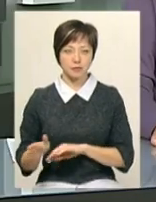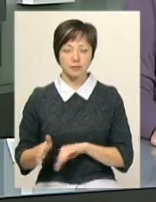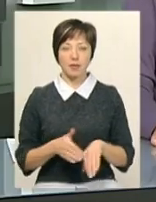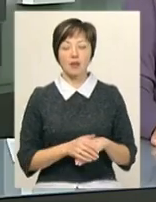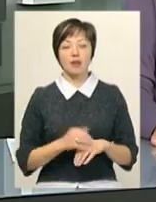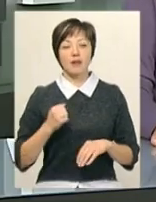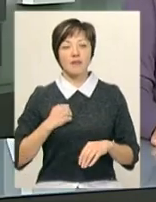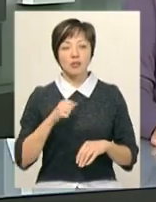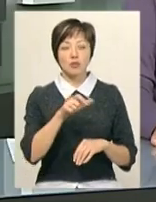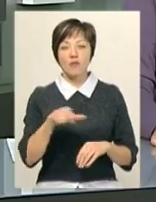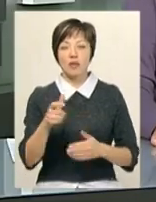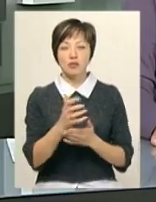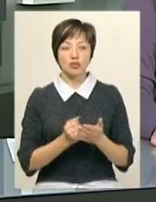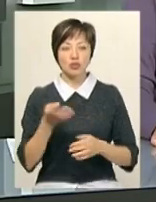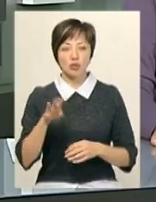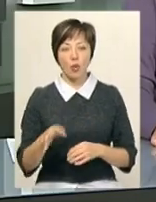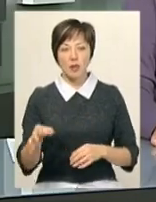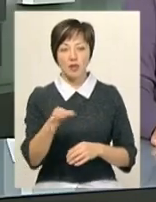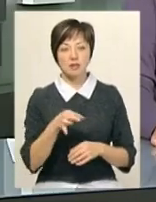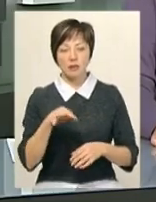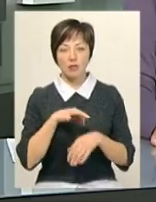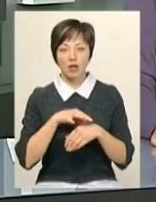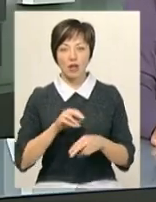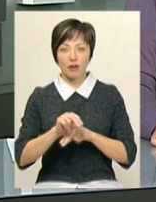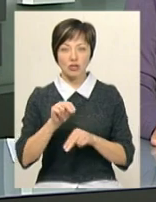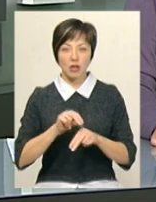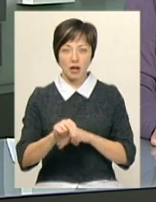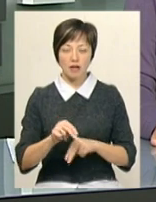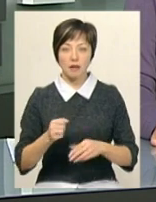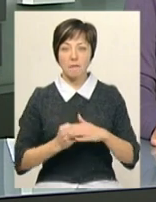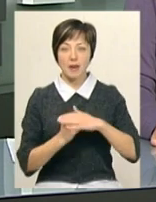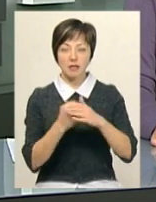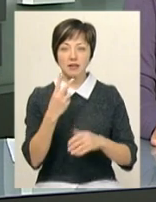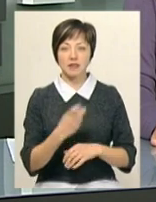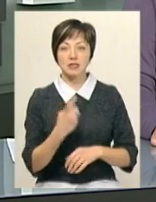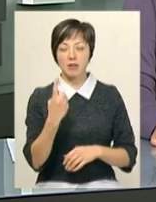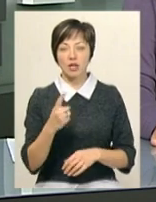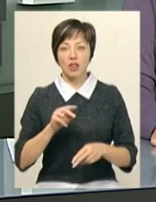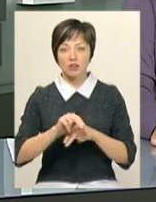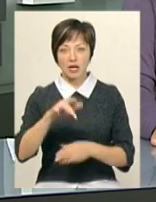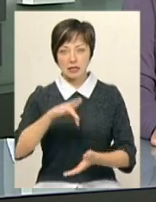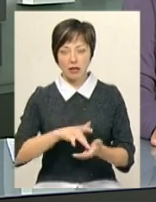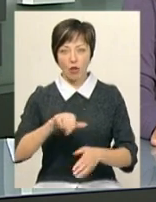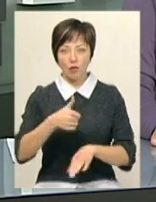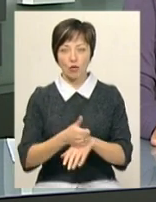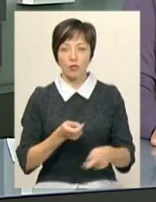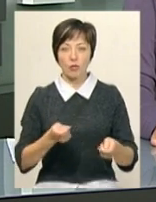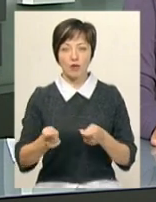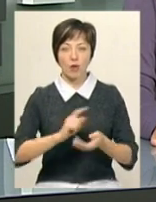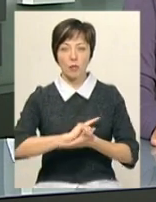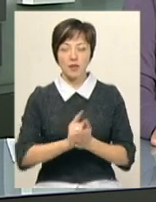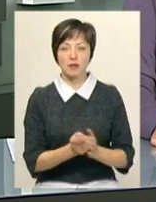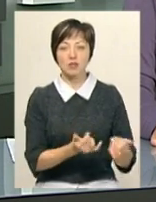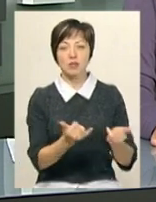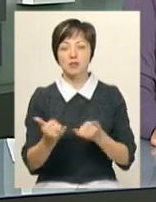Військові резервісти з чотирьох областей проходять навчання на базі 201-го навчального центру Головного управління оперативного